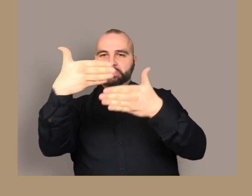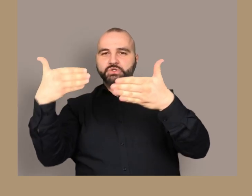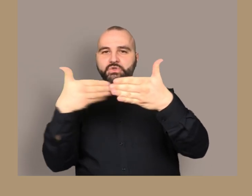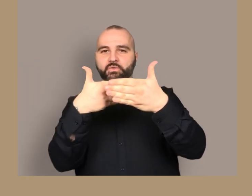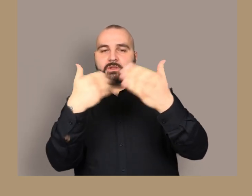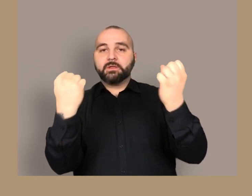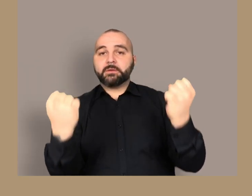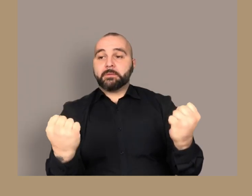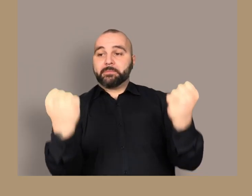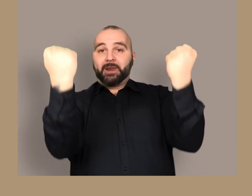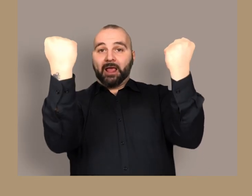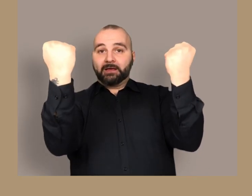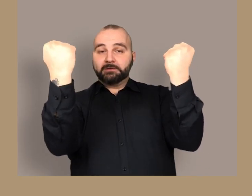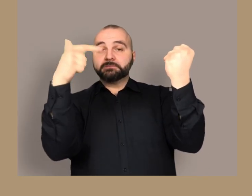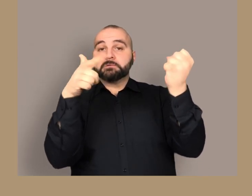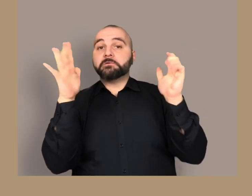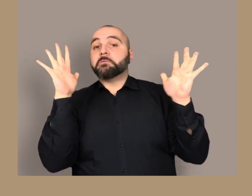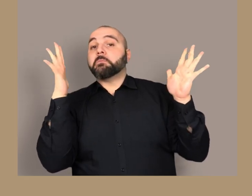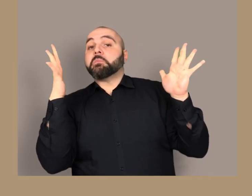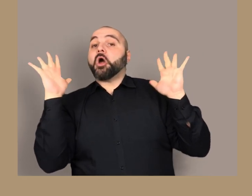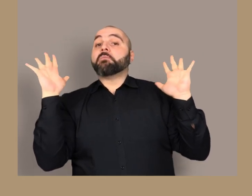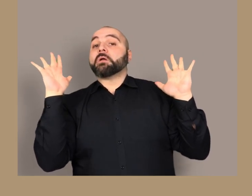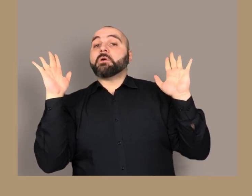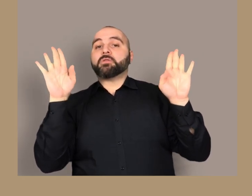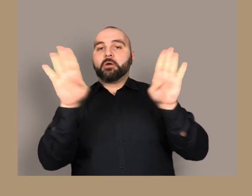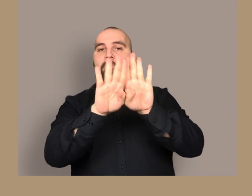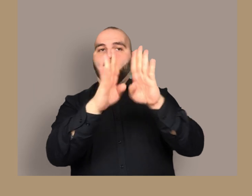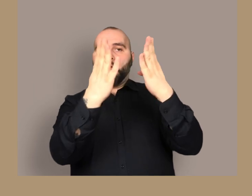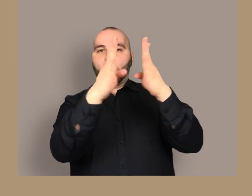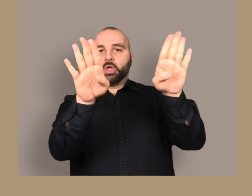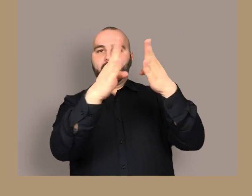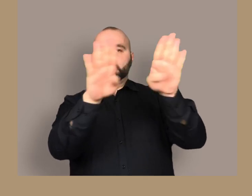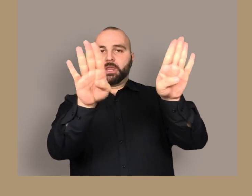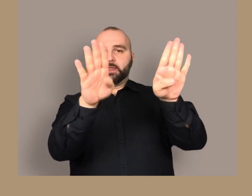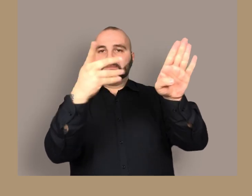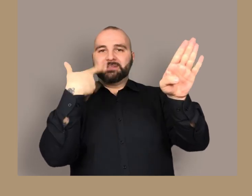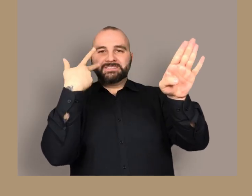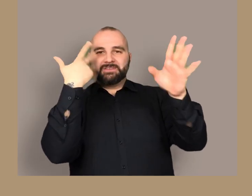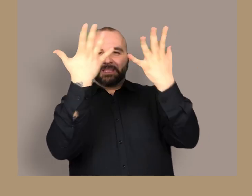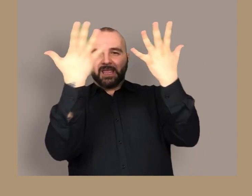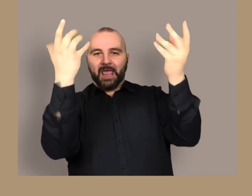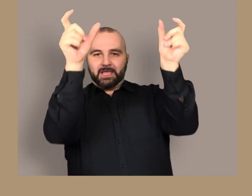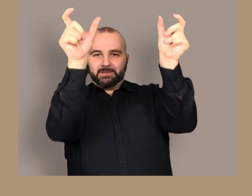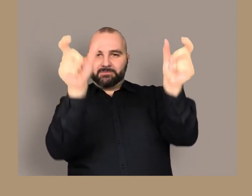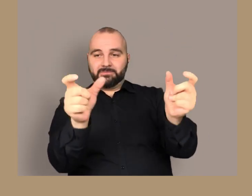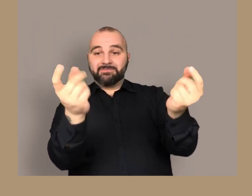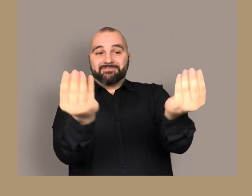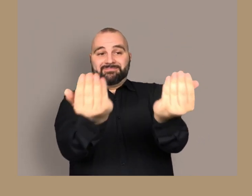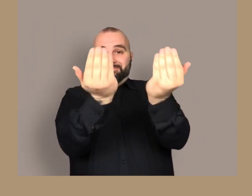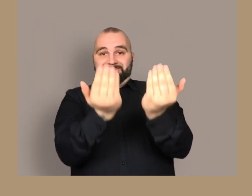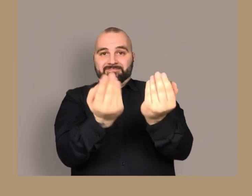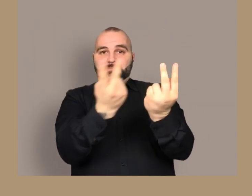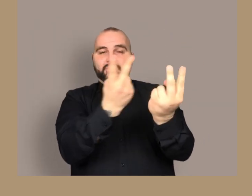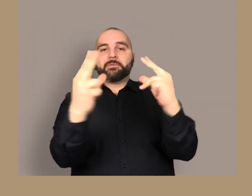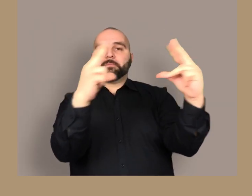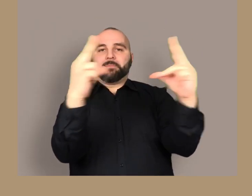alle modanature verticali è decorato con un tralcio di foglie e fiori scolpiti Le due